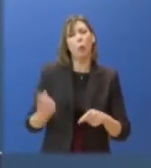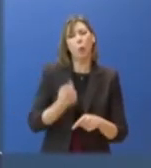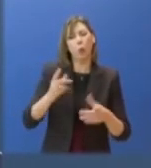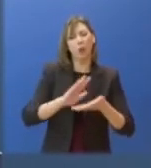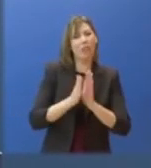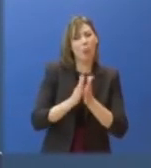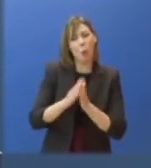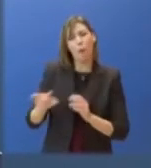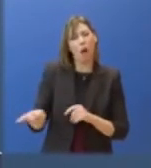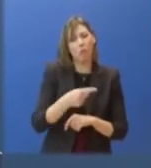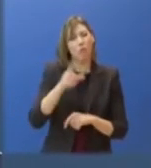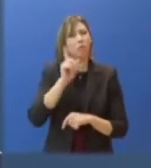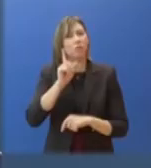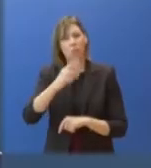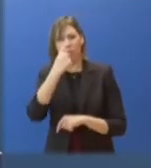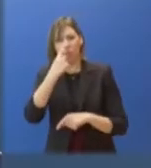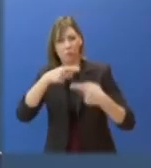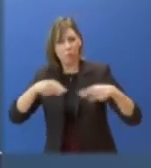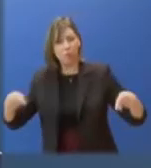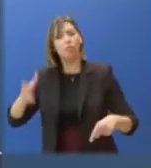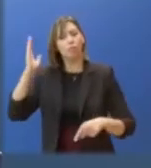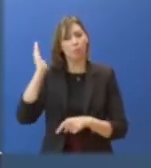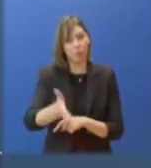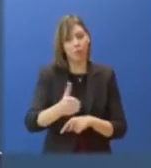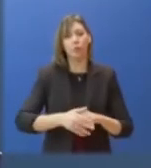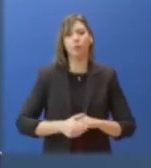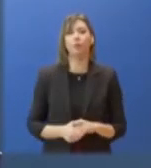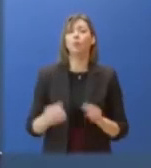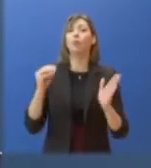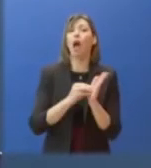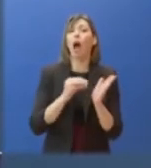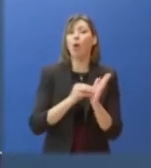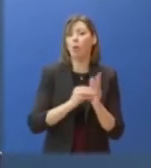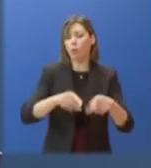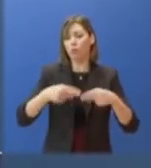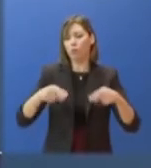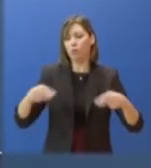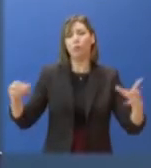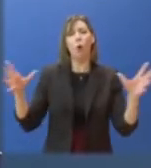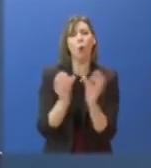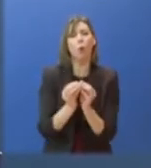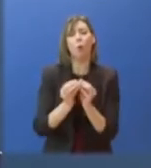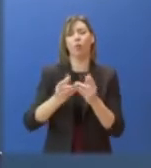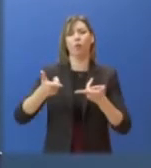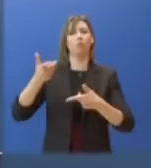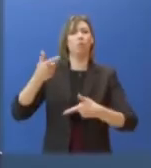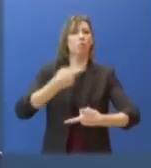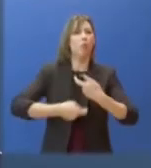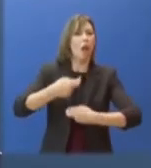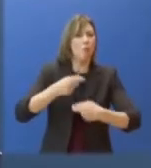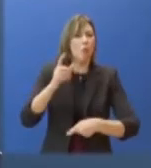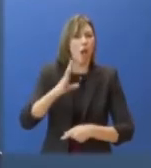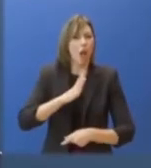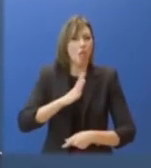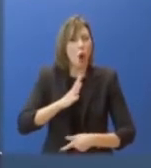την απόλυση υπό όρο των καταδικαστέντων για σειρά εγκλημάτων ανάμεσα στα οποία η ανθρωποκτονία, η εμπορία ανθρώπων και τα εγκλήματα κατά της